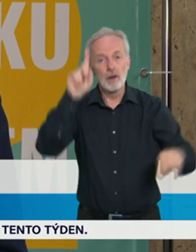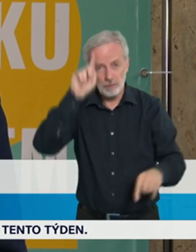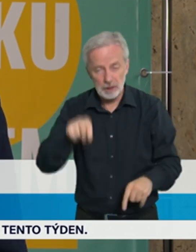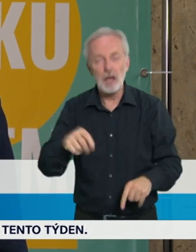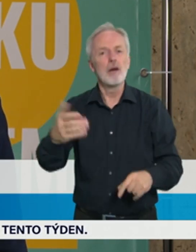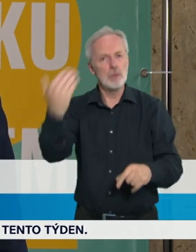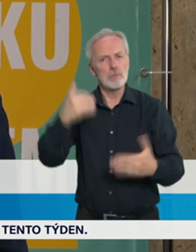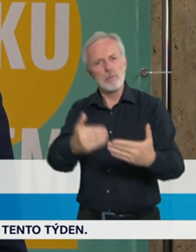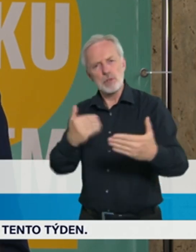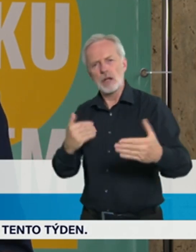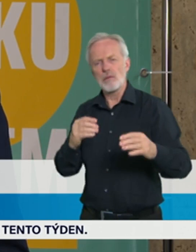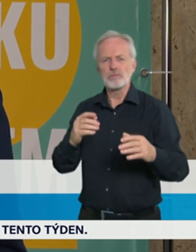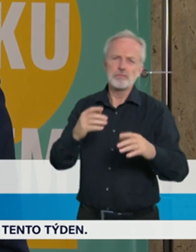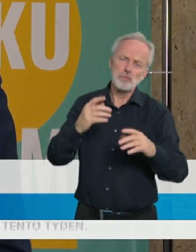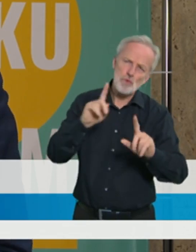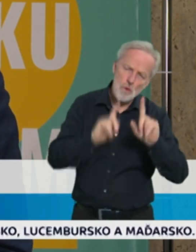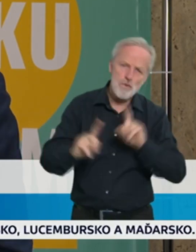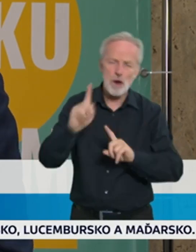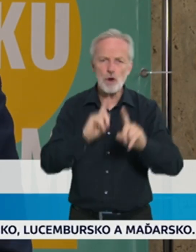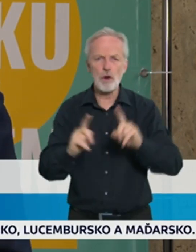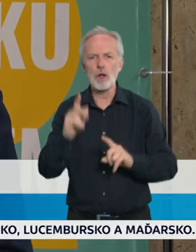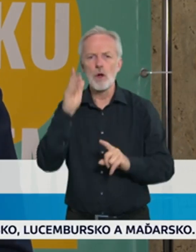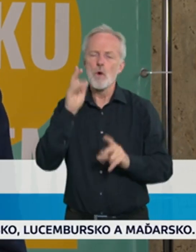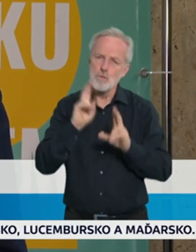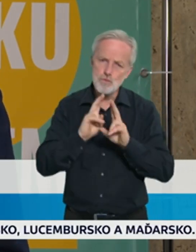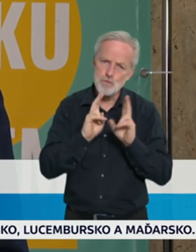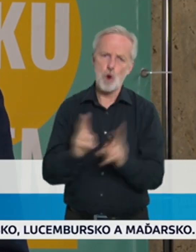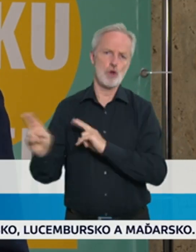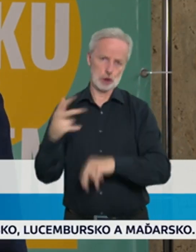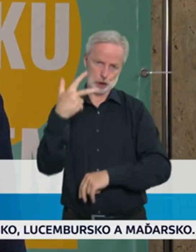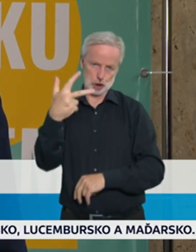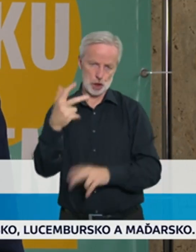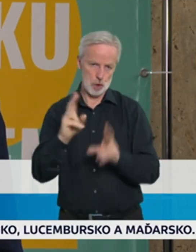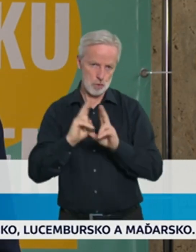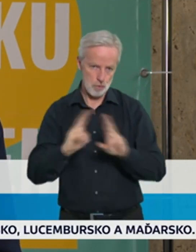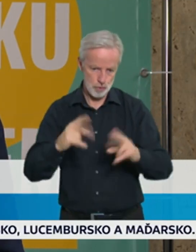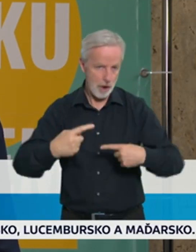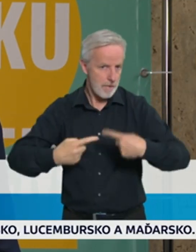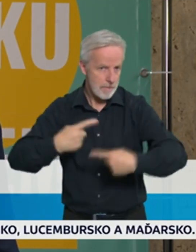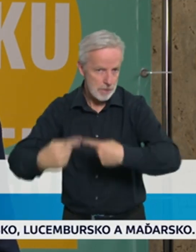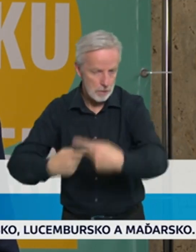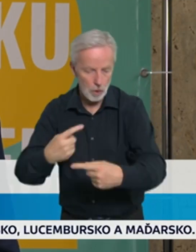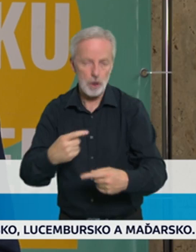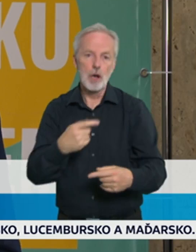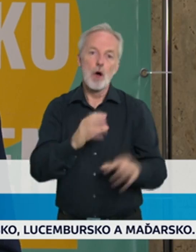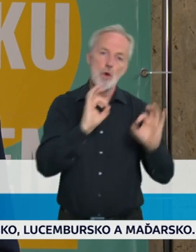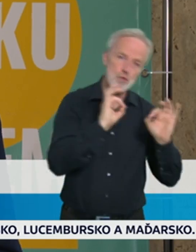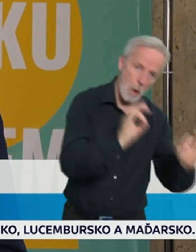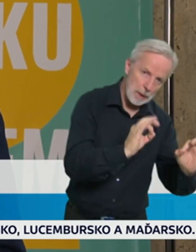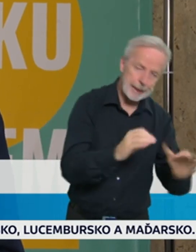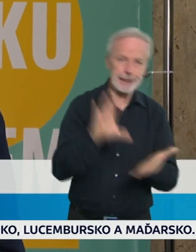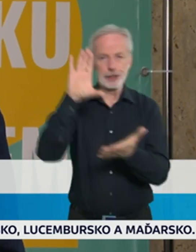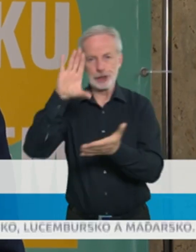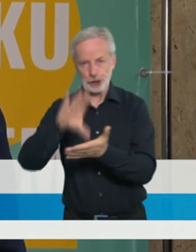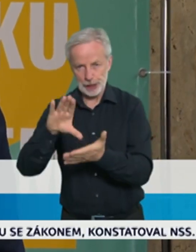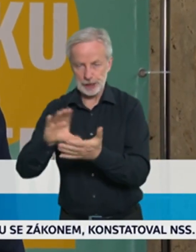tři základní scénáře, optimistický, realistický a pesimistický, řekněme, krizovější. V tuto